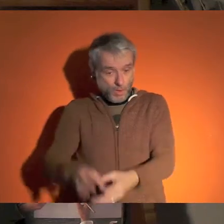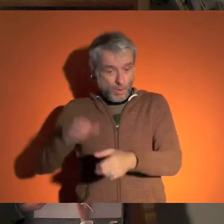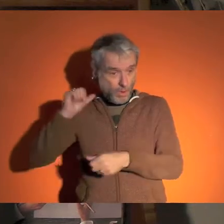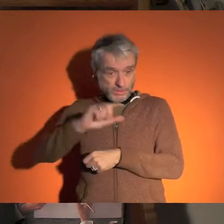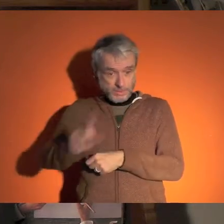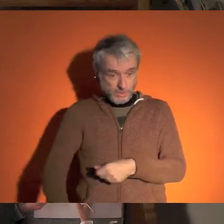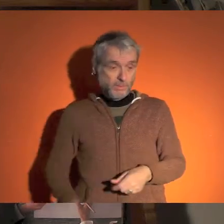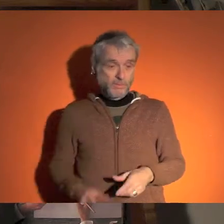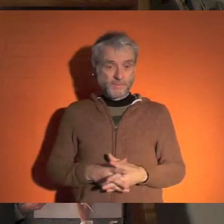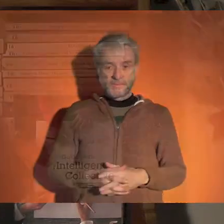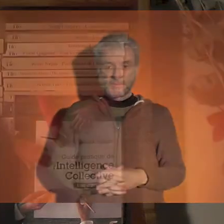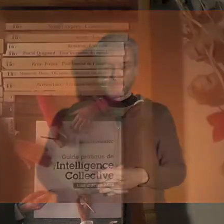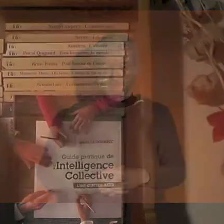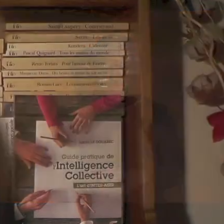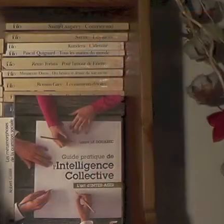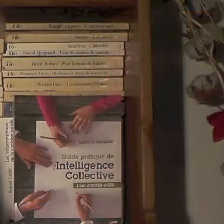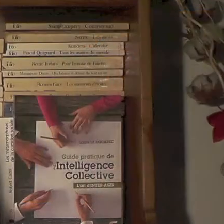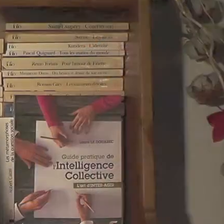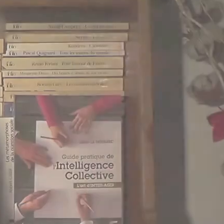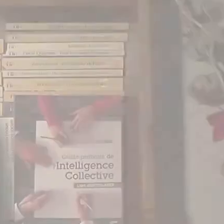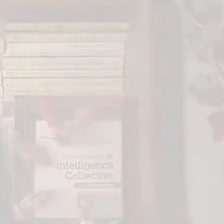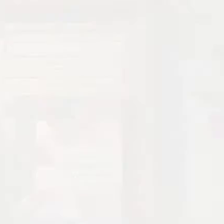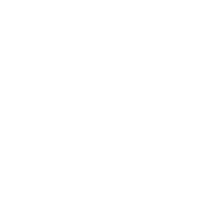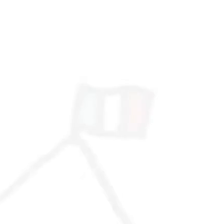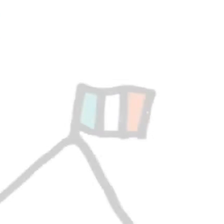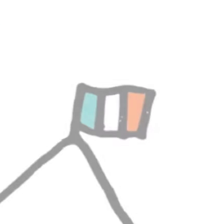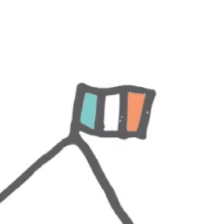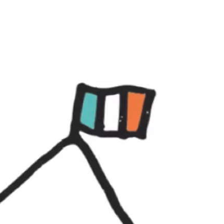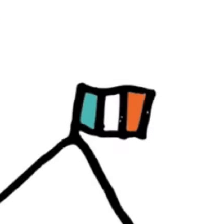un pays faiseur de paix et cohérent sur toute la ligne.